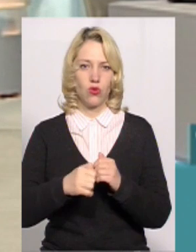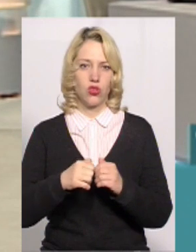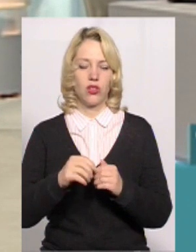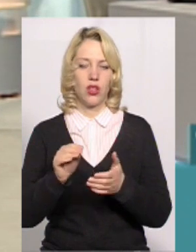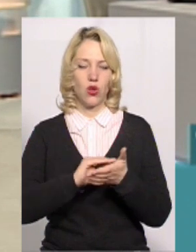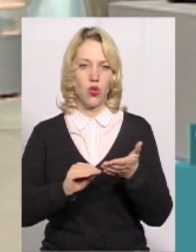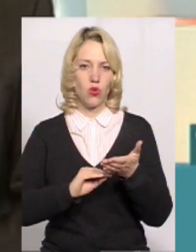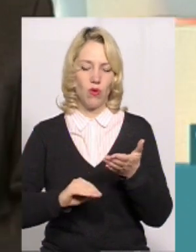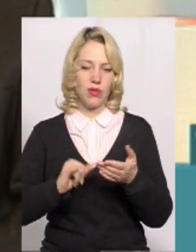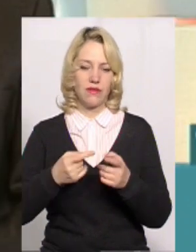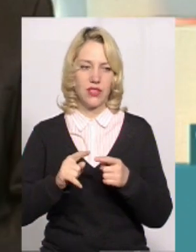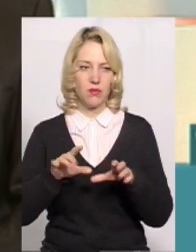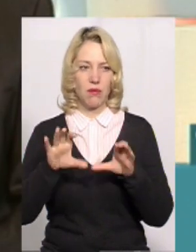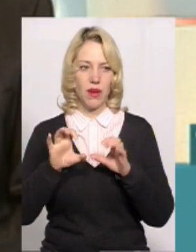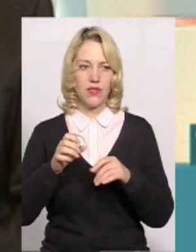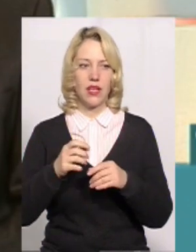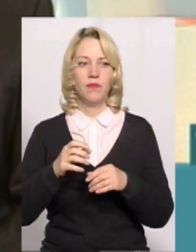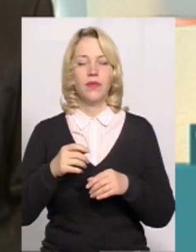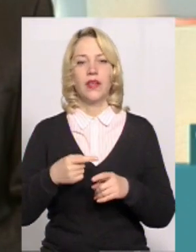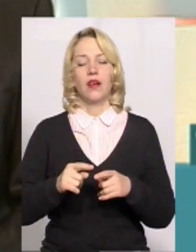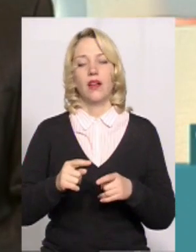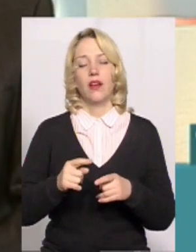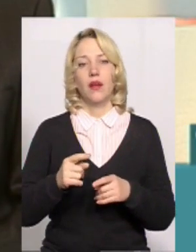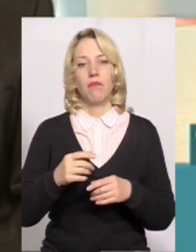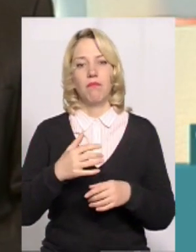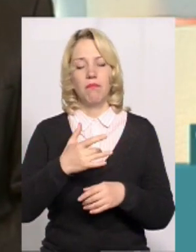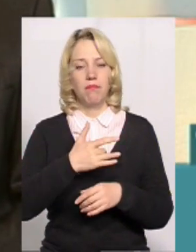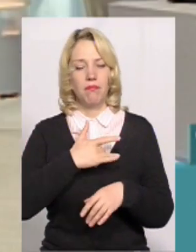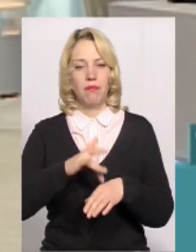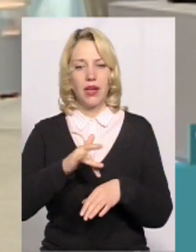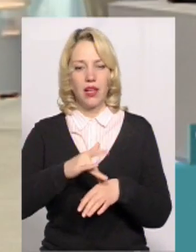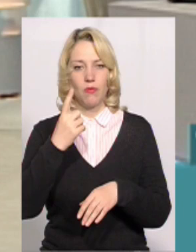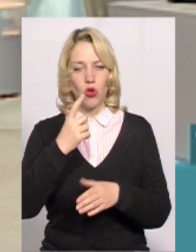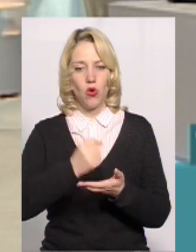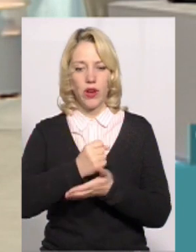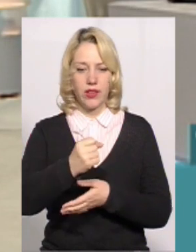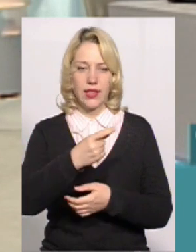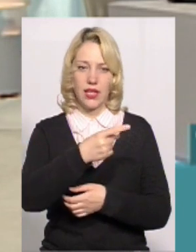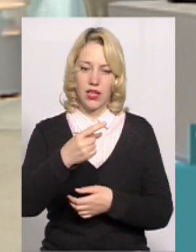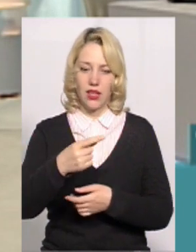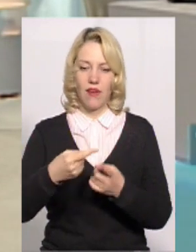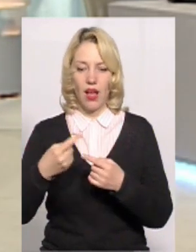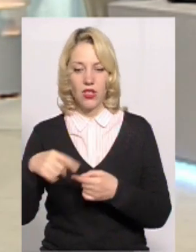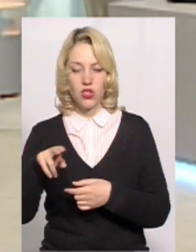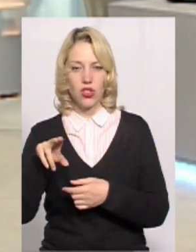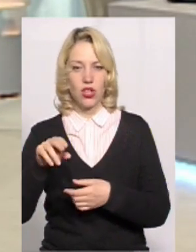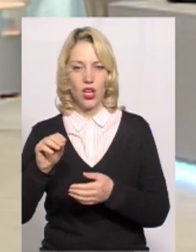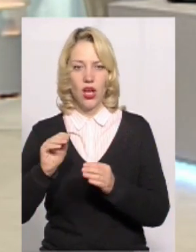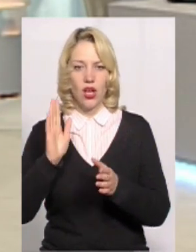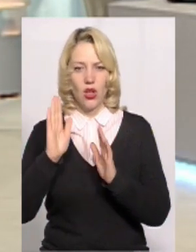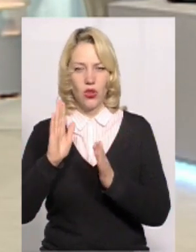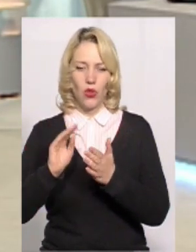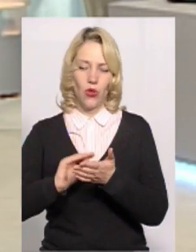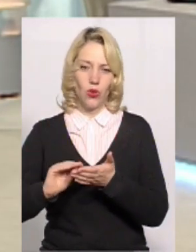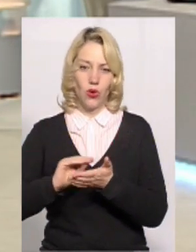сприймався прихильниками одного кандидата негативно, інший допис про інших так само